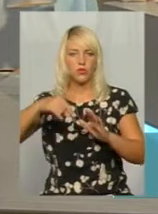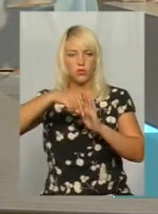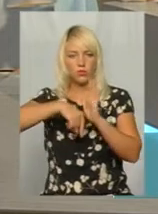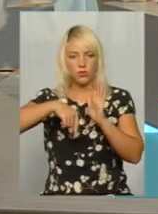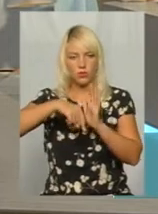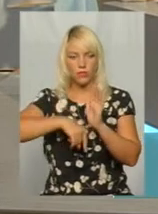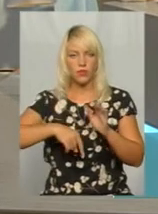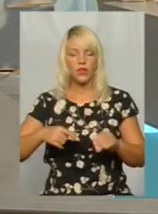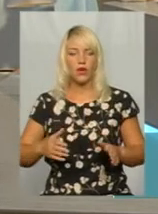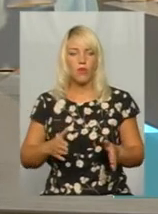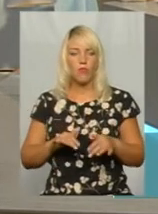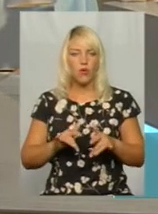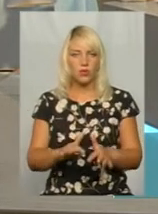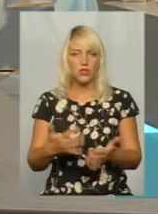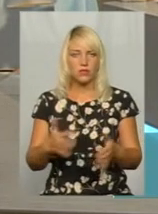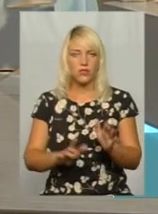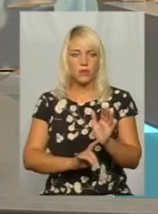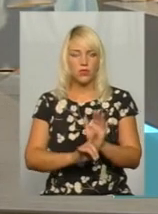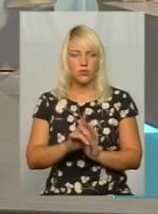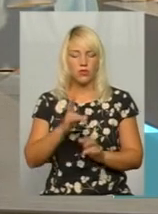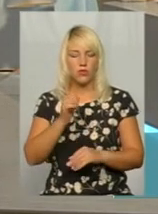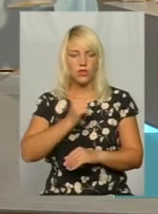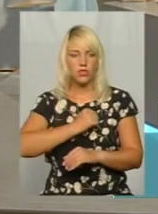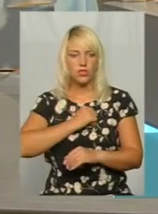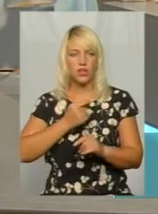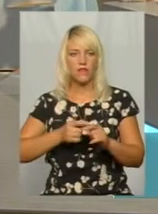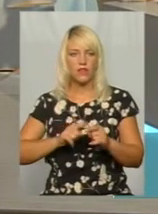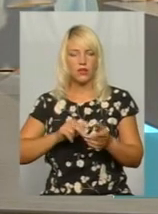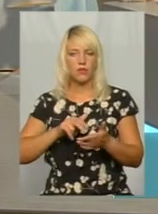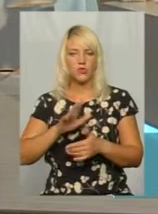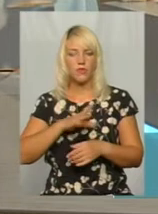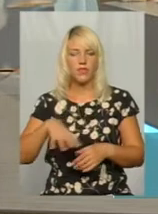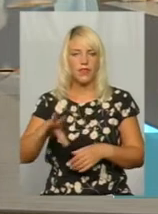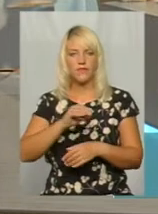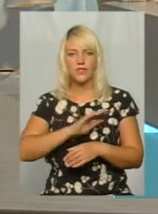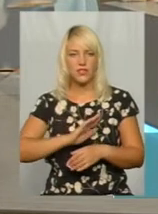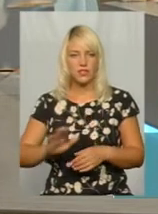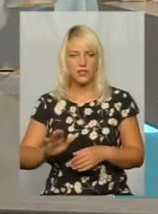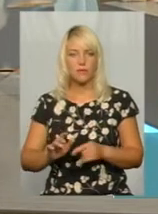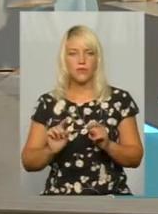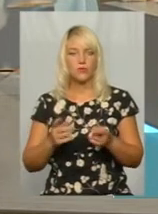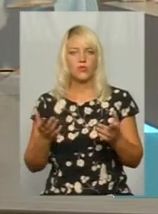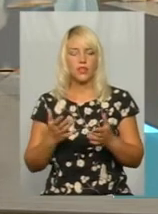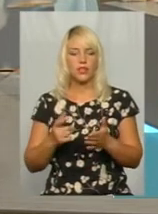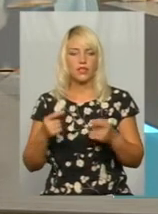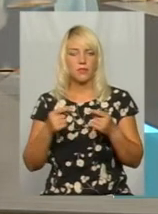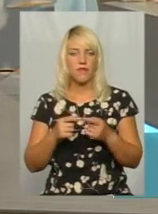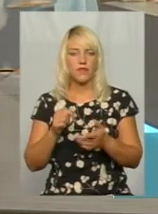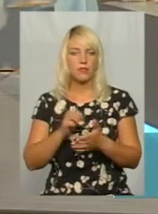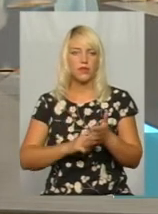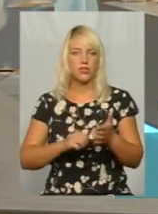Тобто процес, скажімо так, пішов. Але, на жаль, він пішов не скрізь. Тому що з якихось певних причин